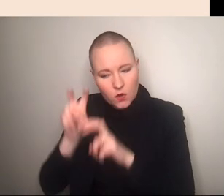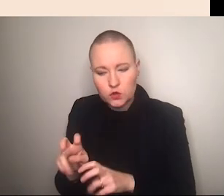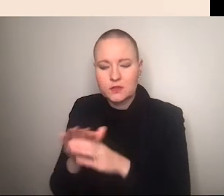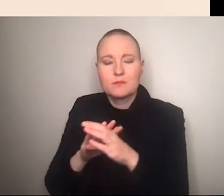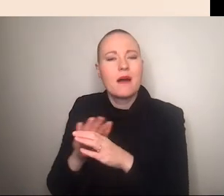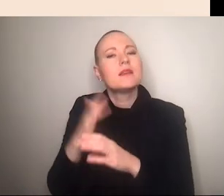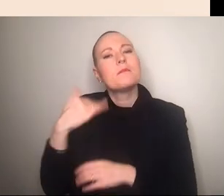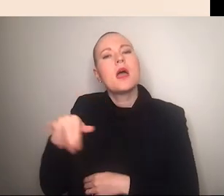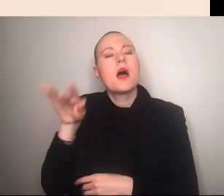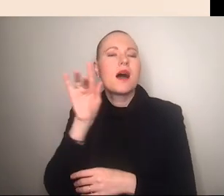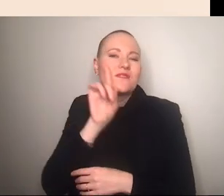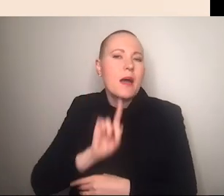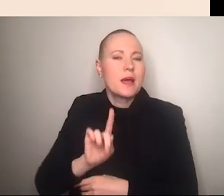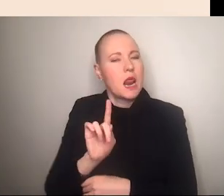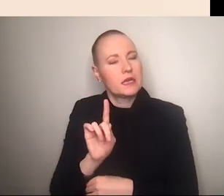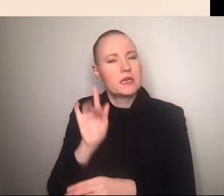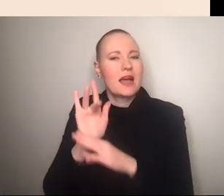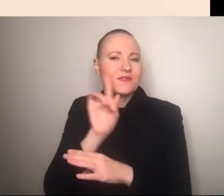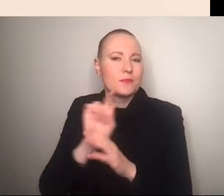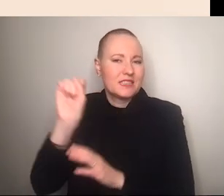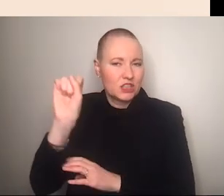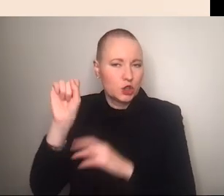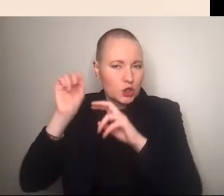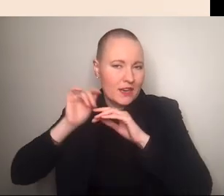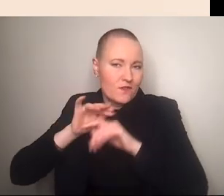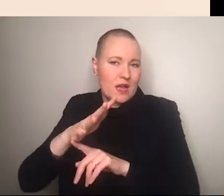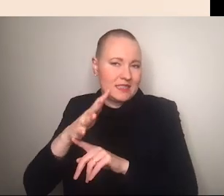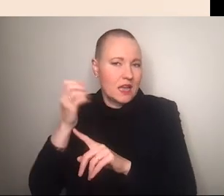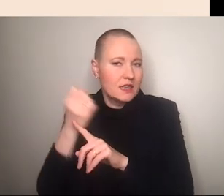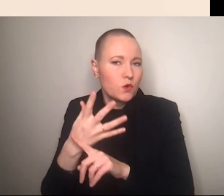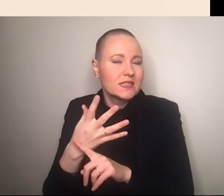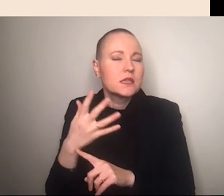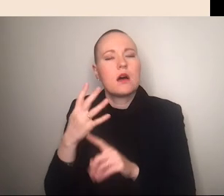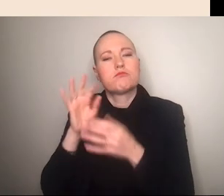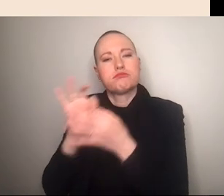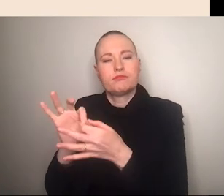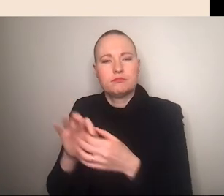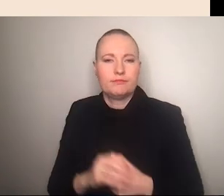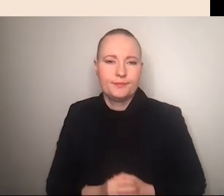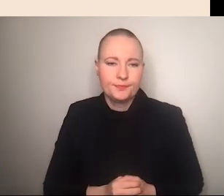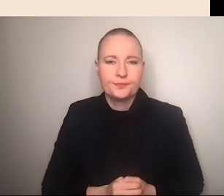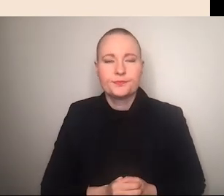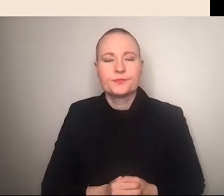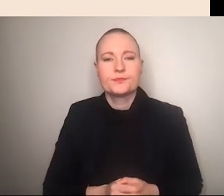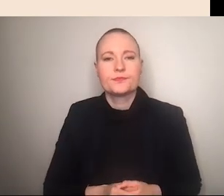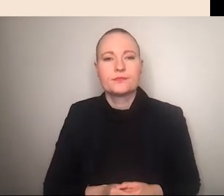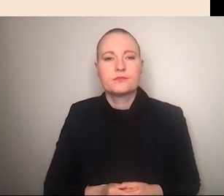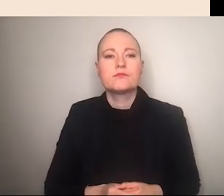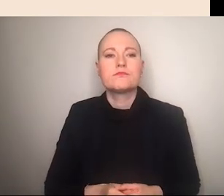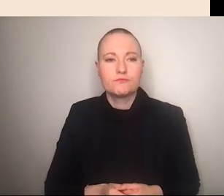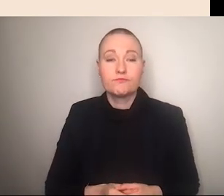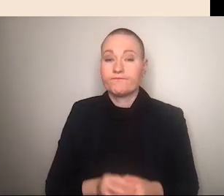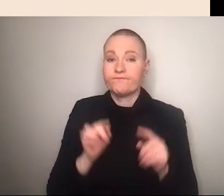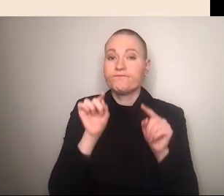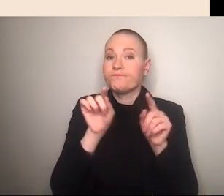auf weibliche antifeministische influencerinnen auf tiktok und instagram beziehe und um uns diesen